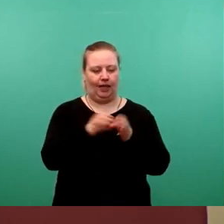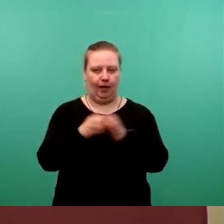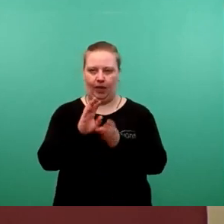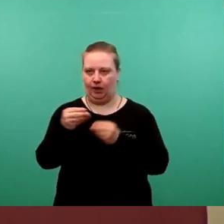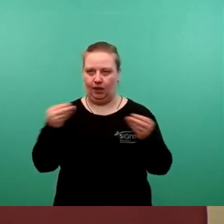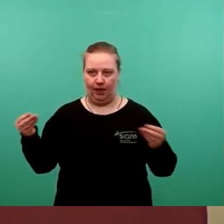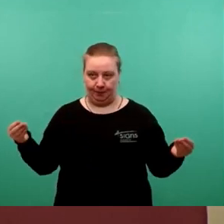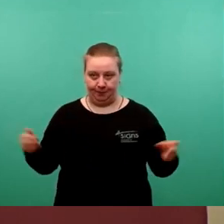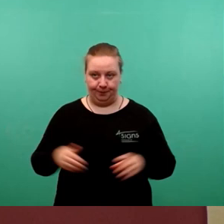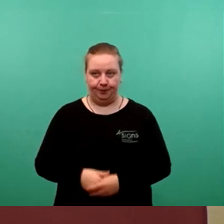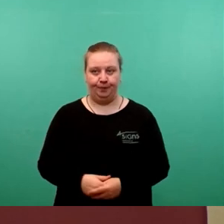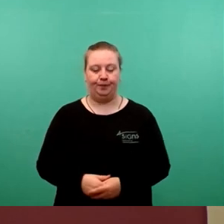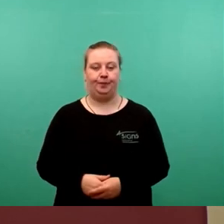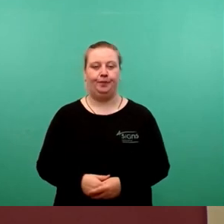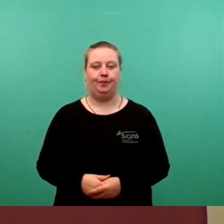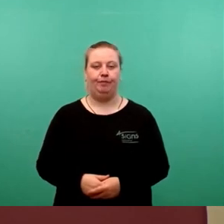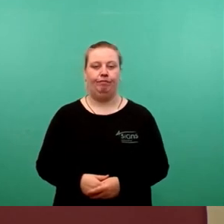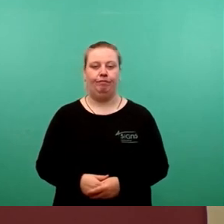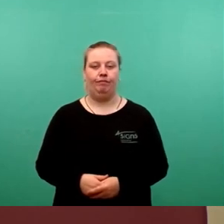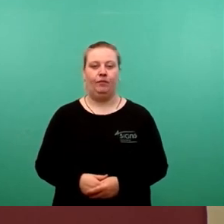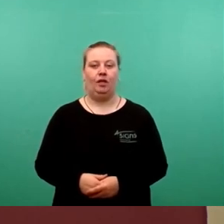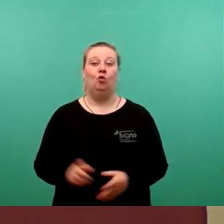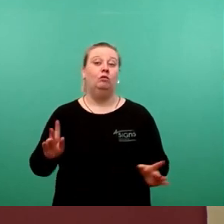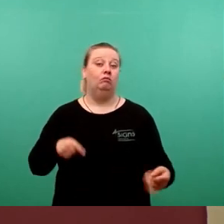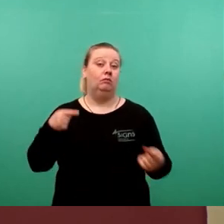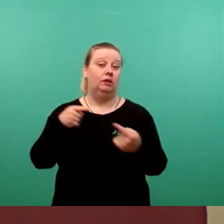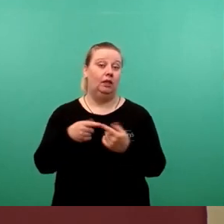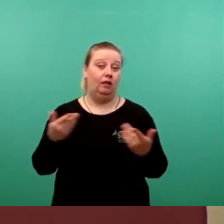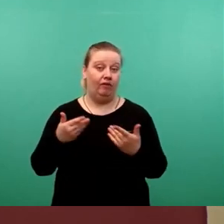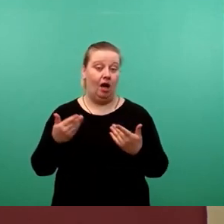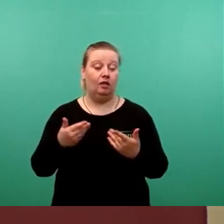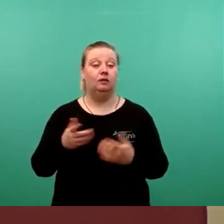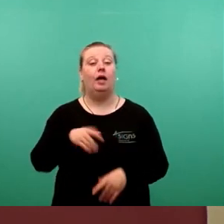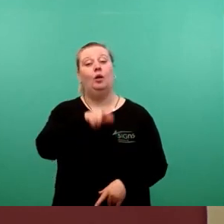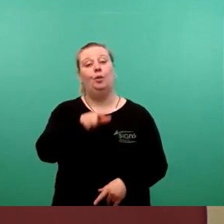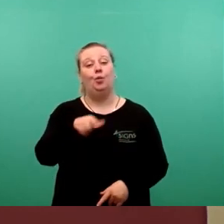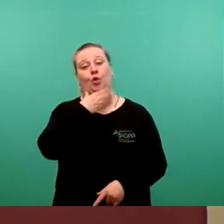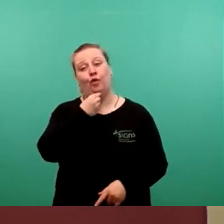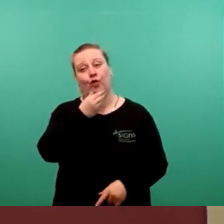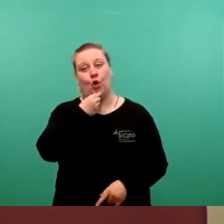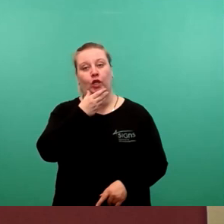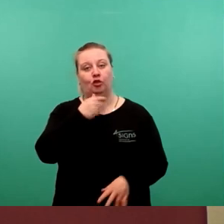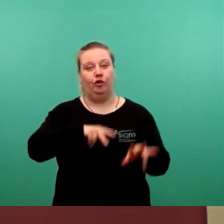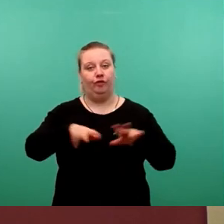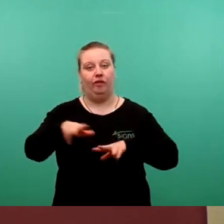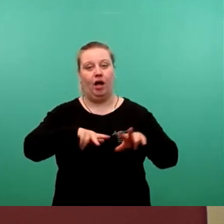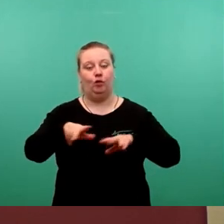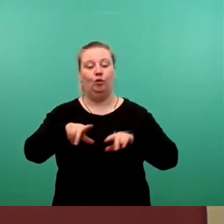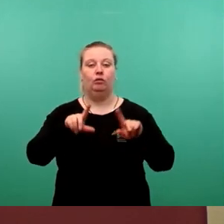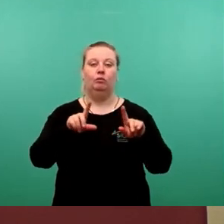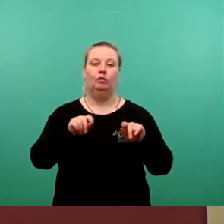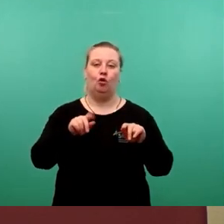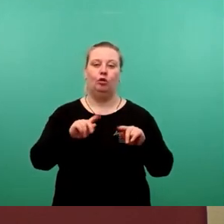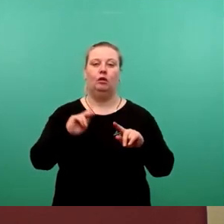kann. Und Ziel ist es, eine bürgerfreundliche Verwaltung zu etablieren. Das bedeutet dann